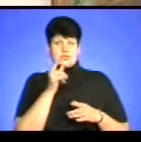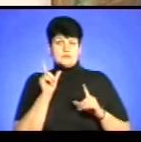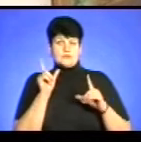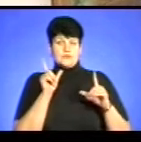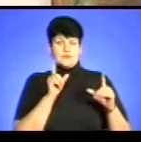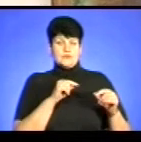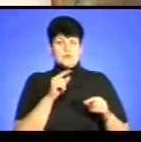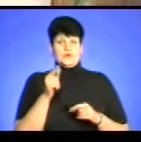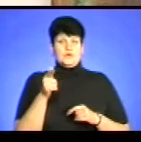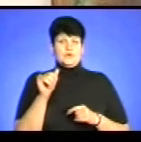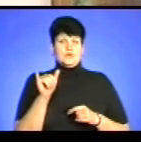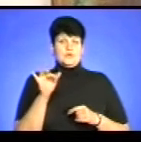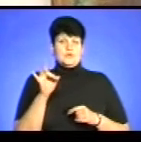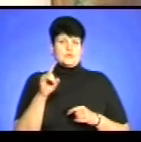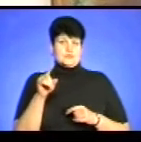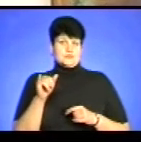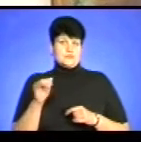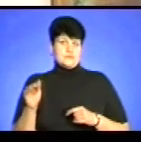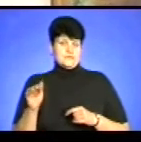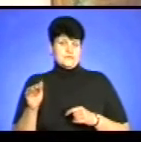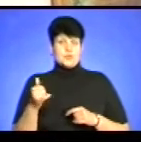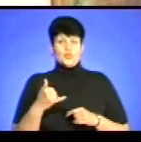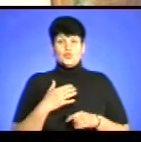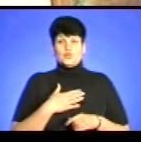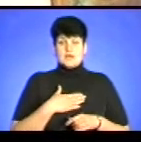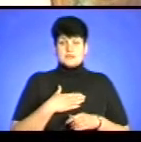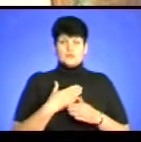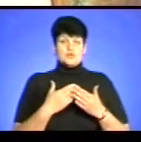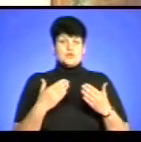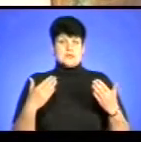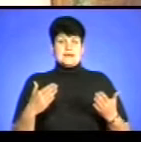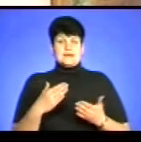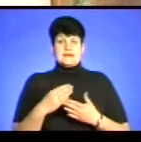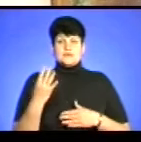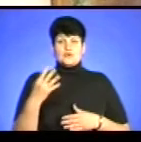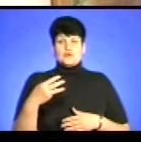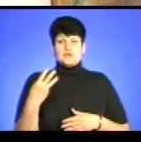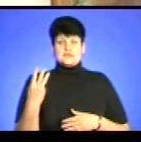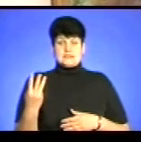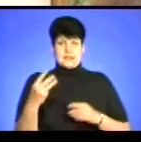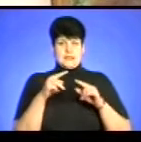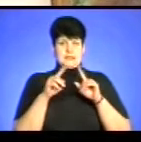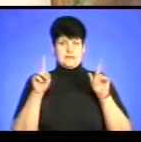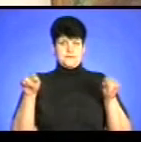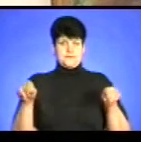Гурзуфі. Ну, скажімо, у нас в музеї зберігається 43 етюди,